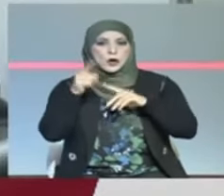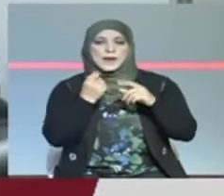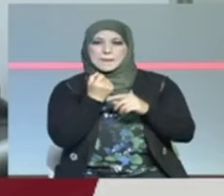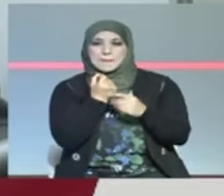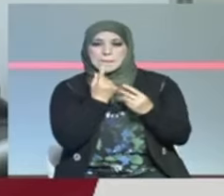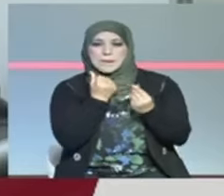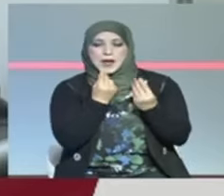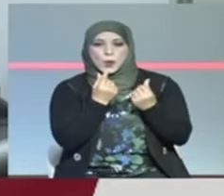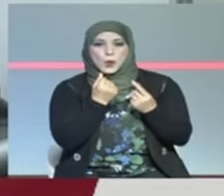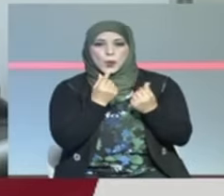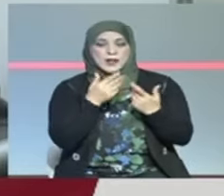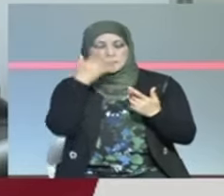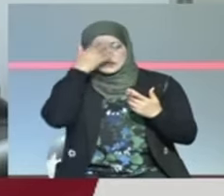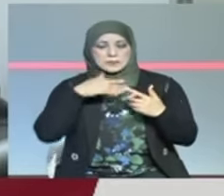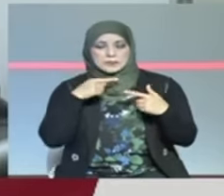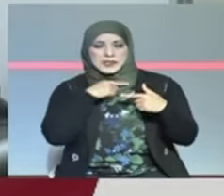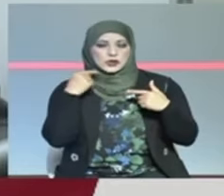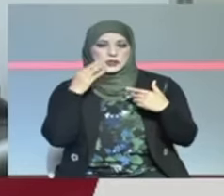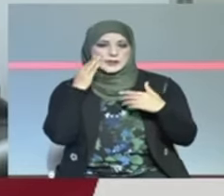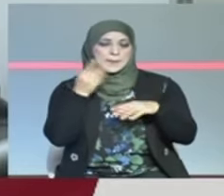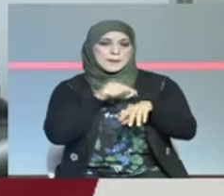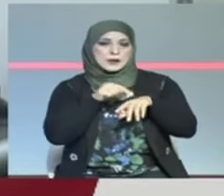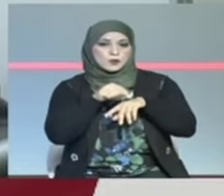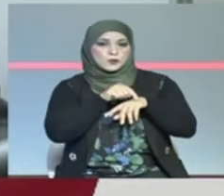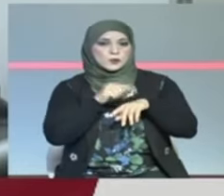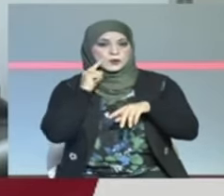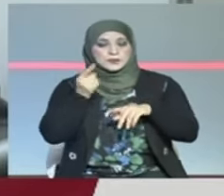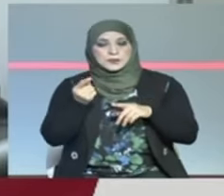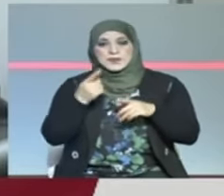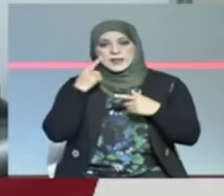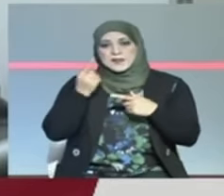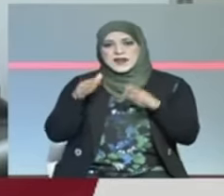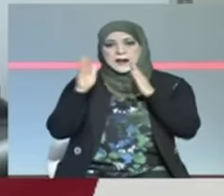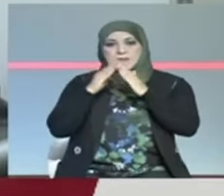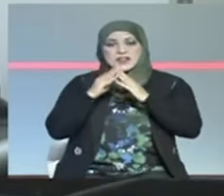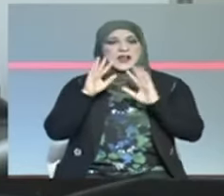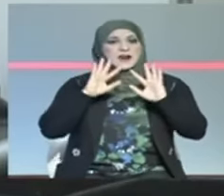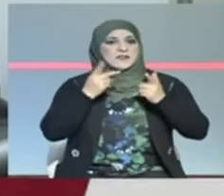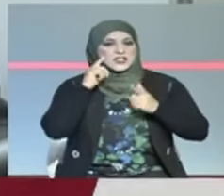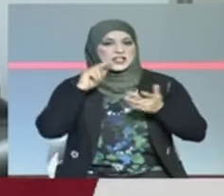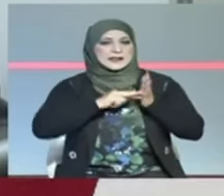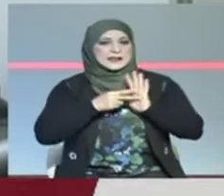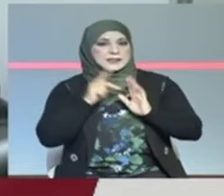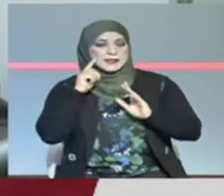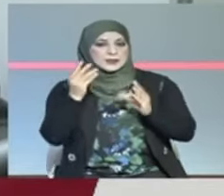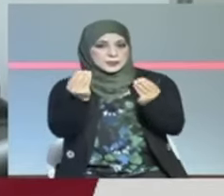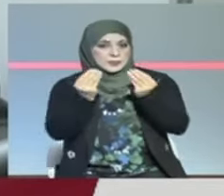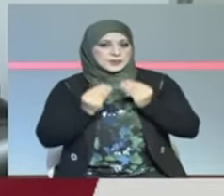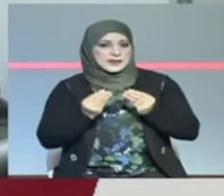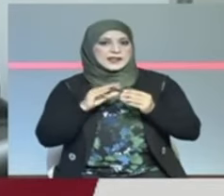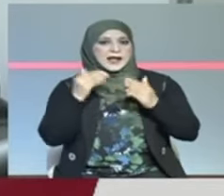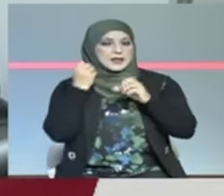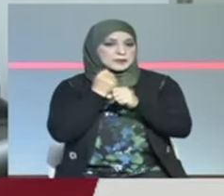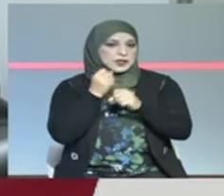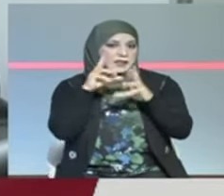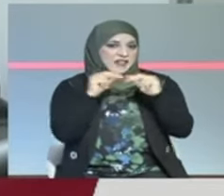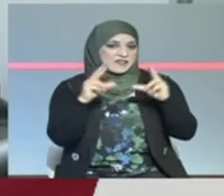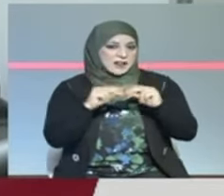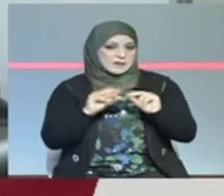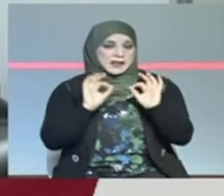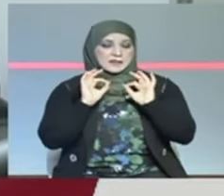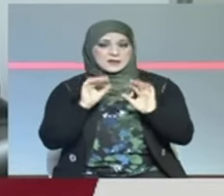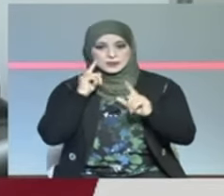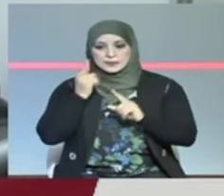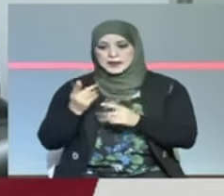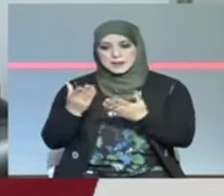ماذا بينا ما نستعملوهش برشا في المنزل لأنهي الطريقة المطلة والأنجع في المنزل وإلا في الخدمة ووقت